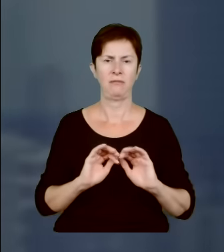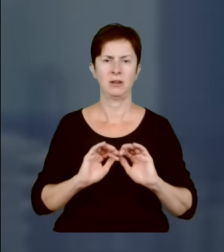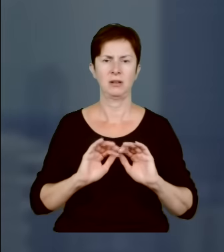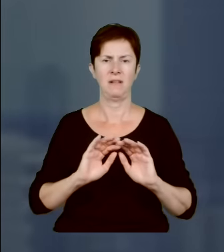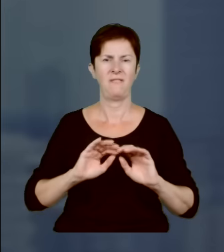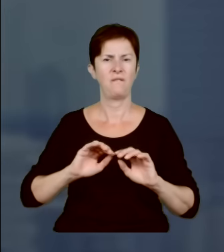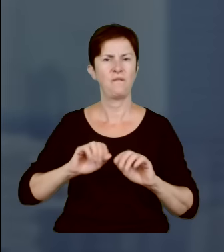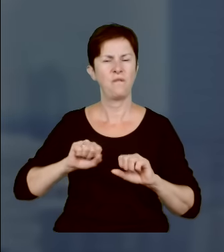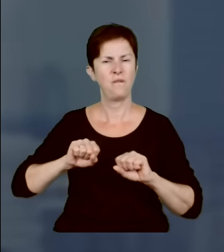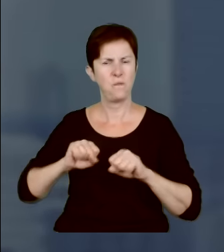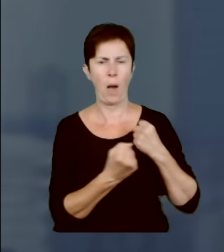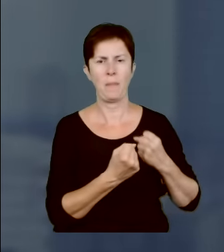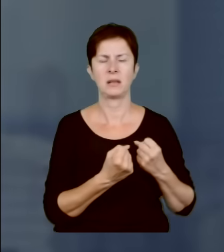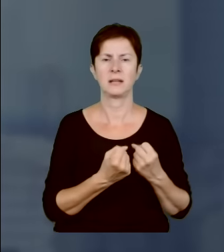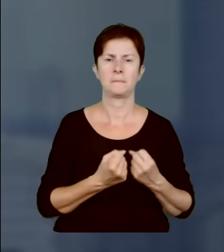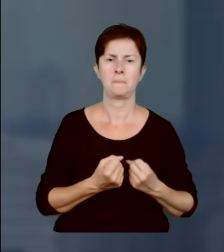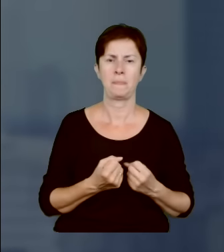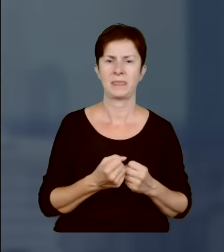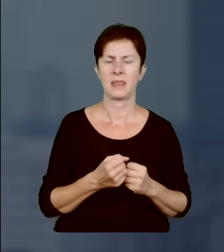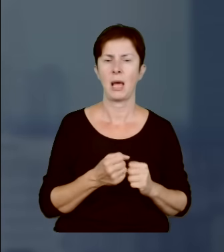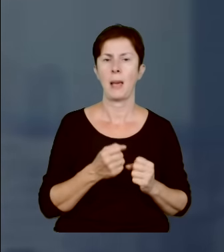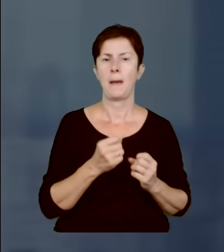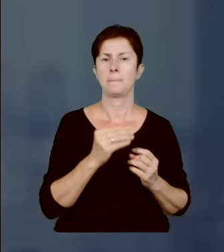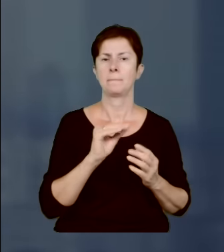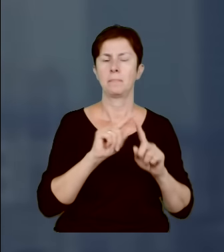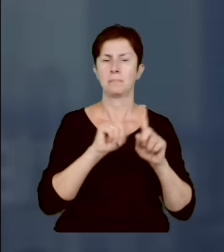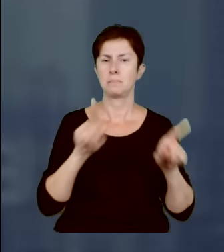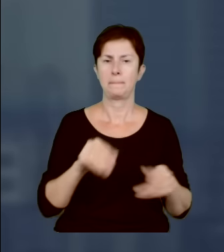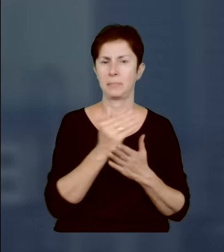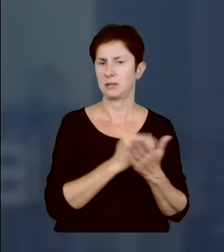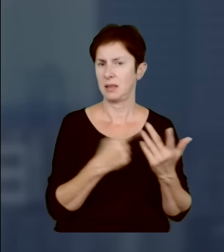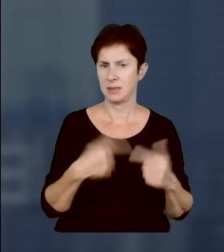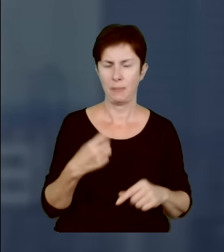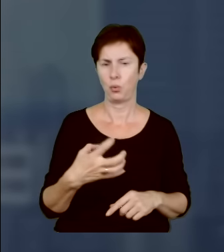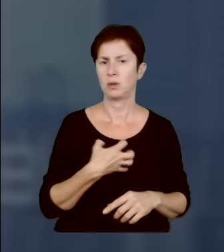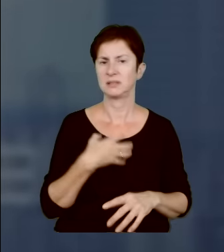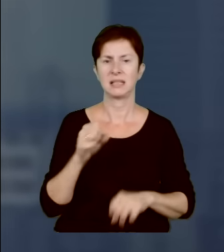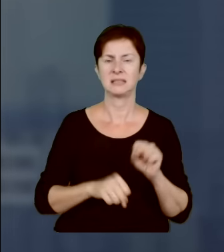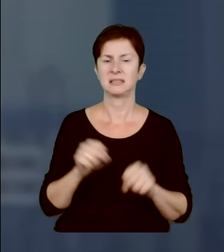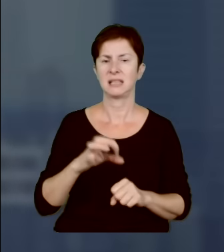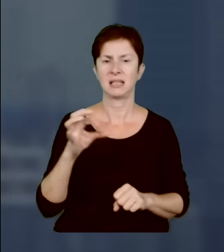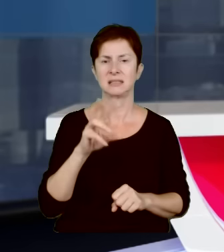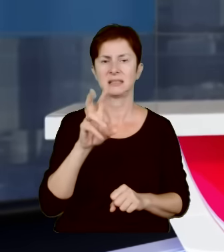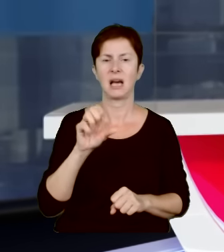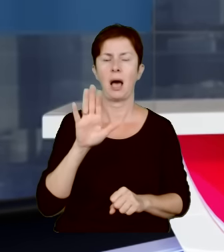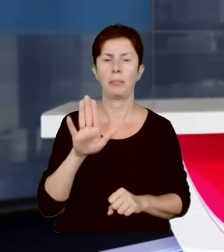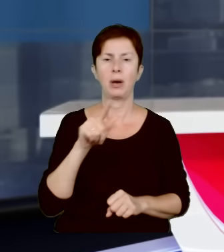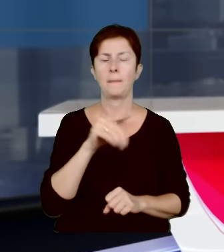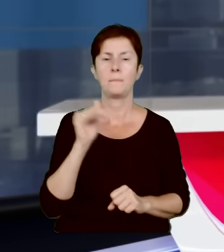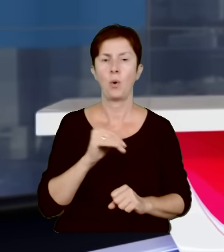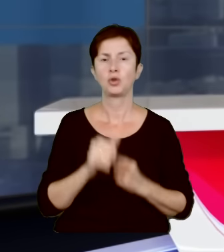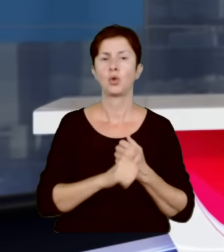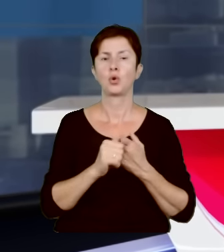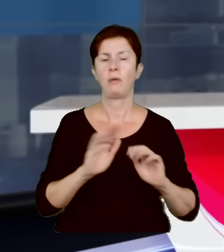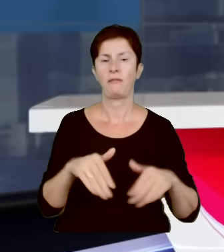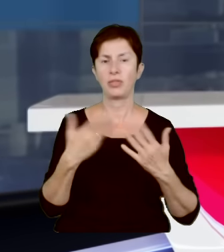pisma, procedura nie była zachowana, że trzeba wydać te dokumenty. Nie było sędziego Schaba, który mógłby te dokumenty wydać, bo